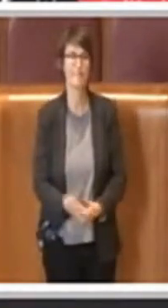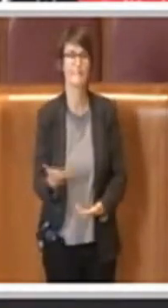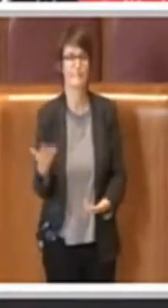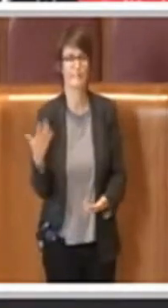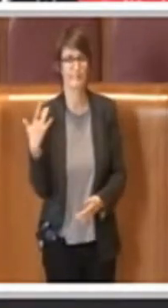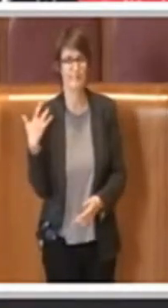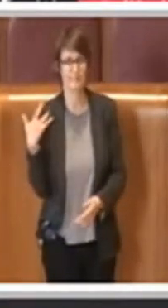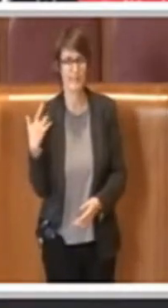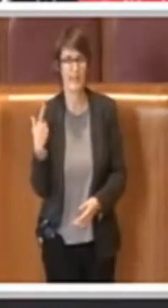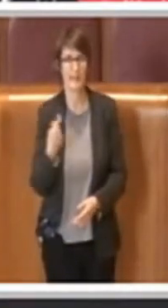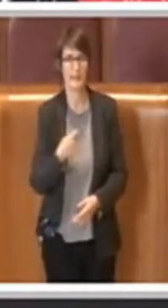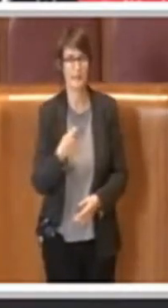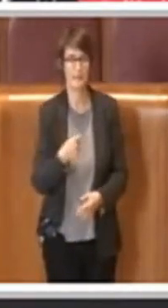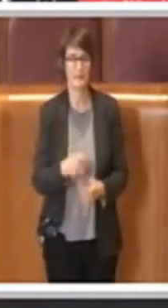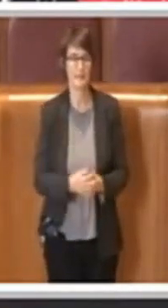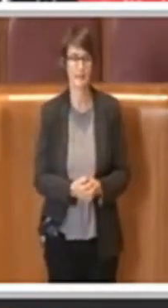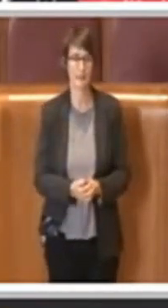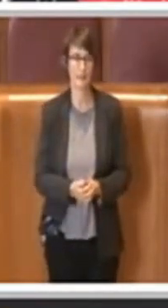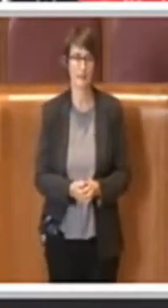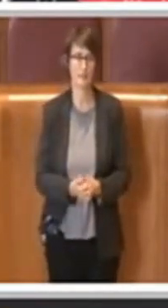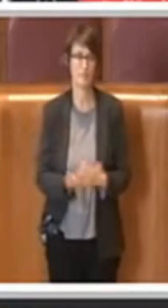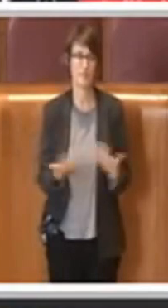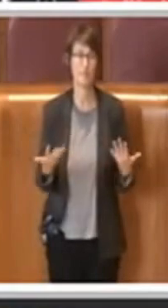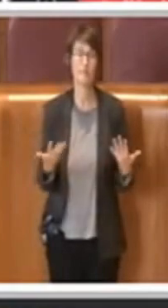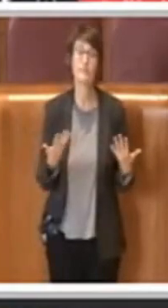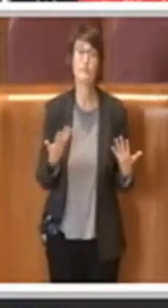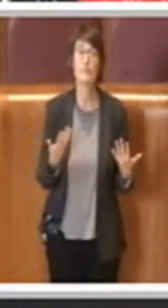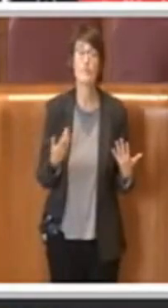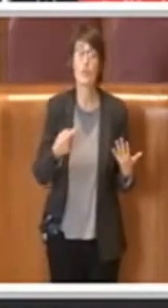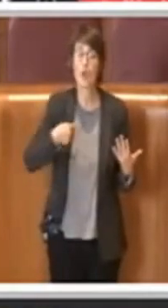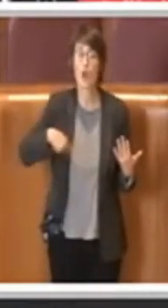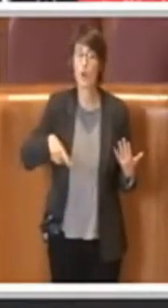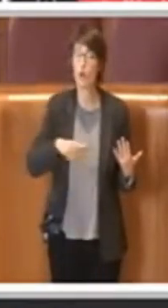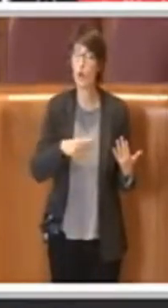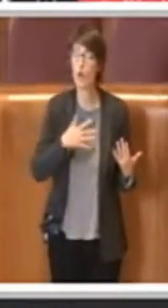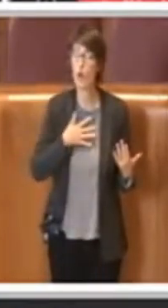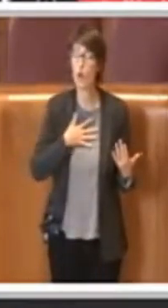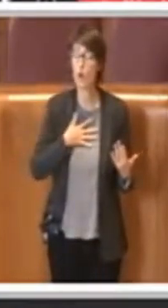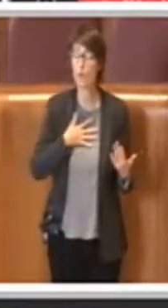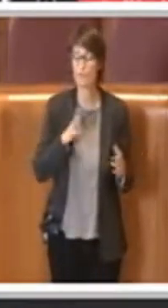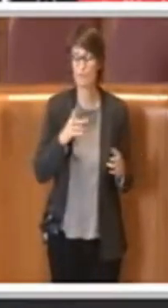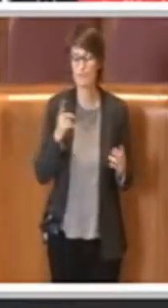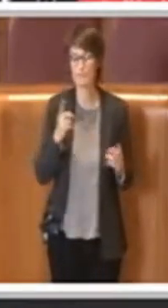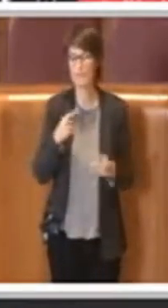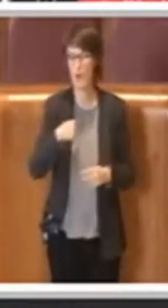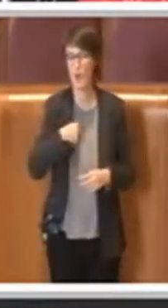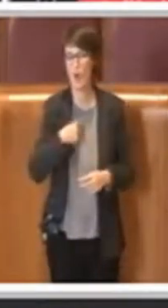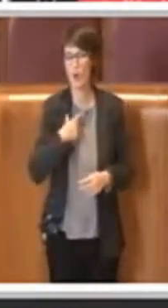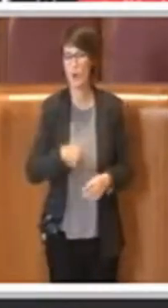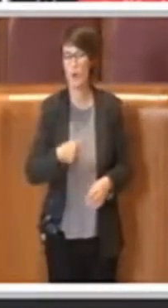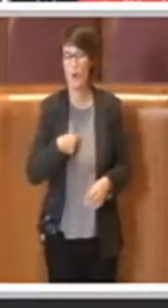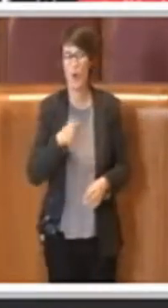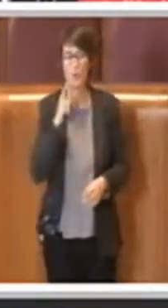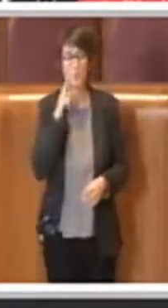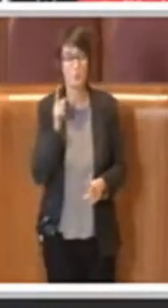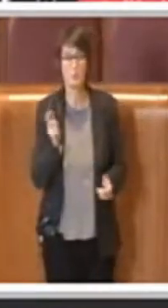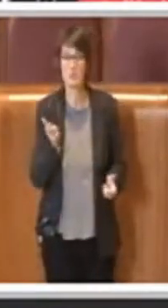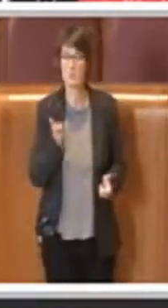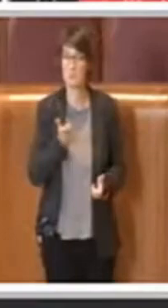Grazie Presidente. Io sono veramente basita quando poi si